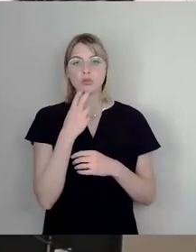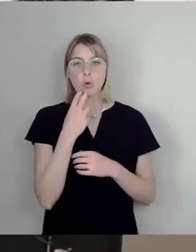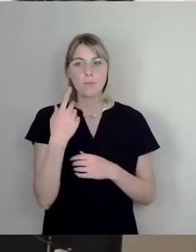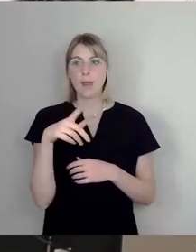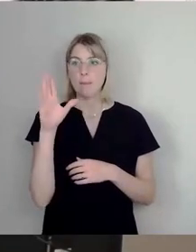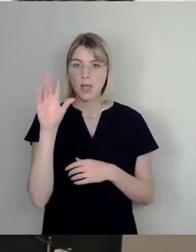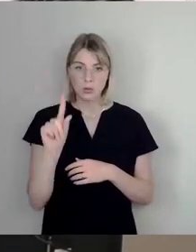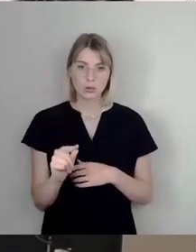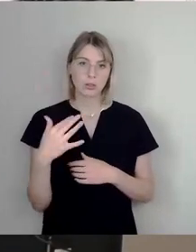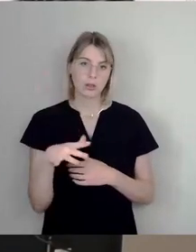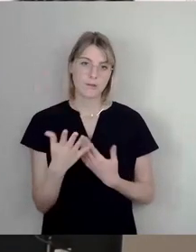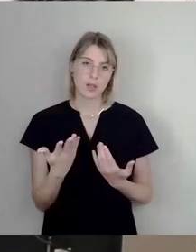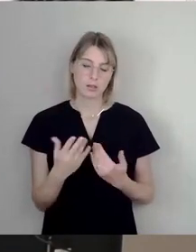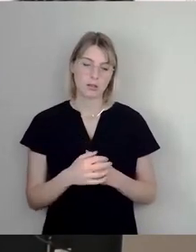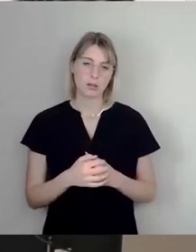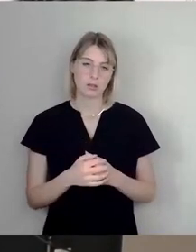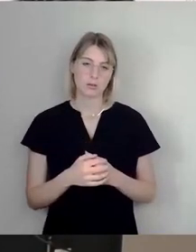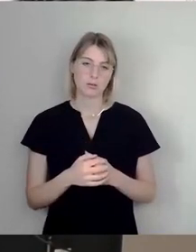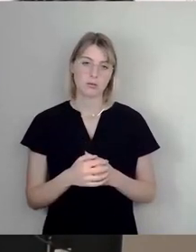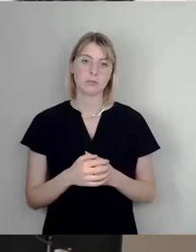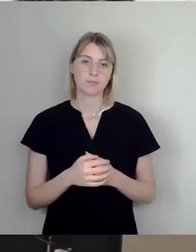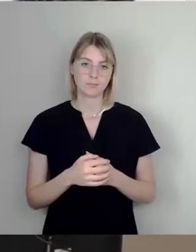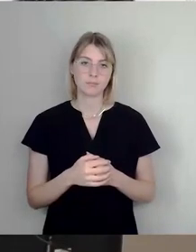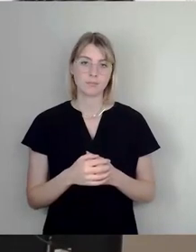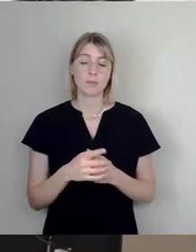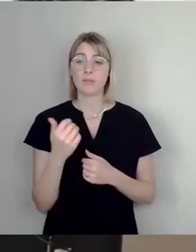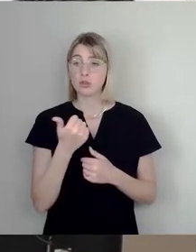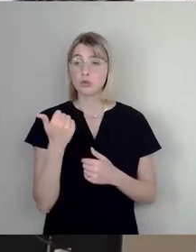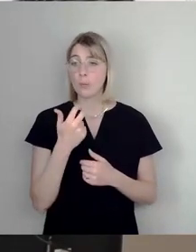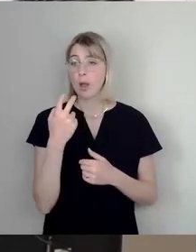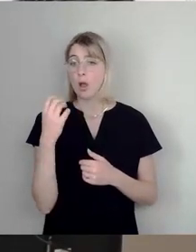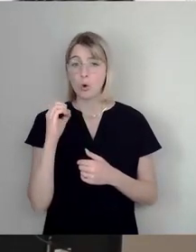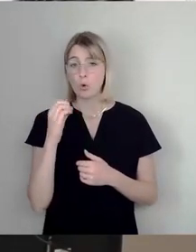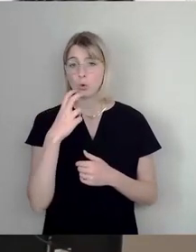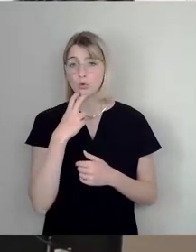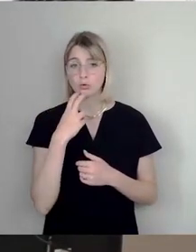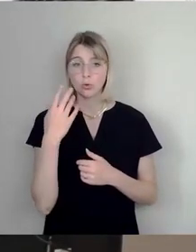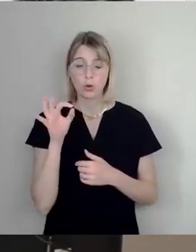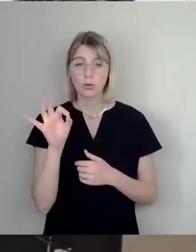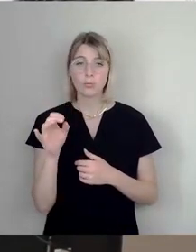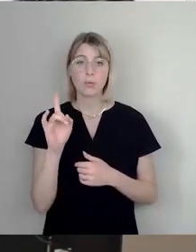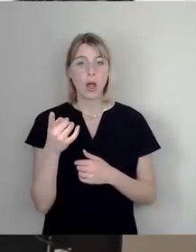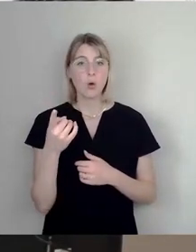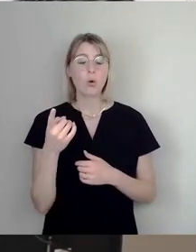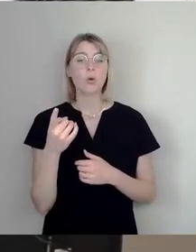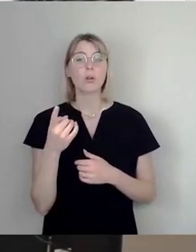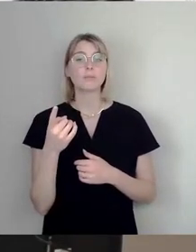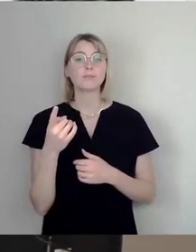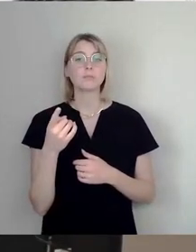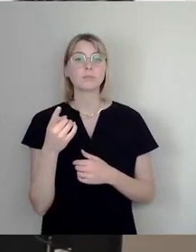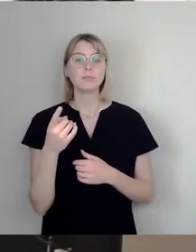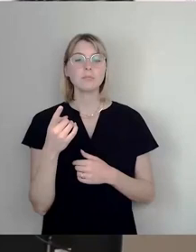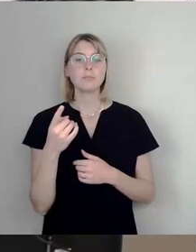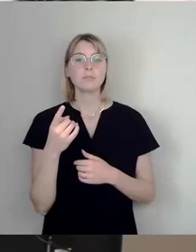Strom bezahlt. Das scheint super Ökostrom zu sein. Genauso verhält sich das mit der Handseife. Die scheint ökologisch